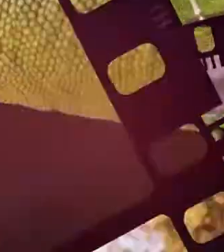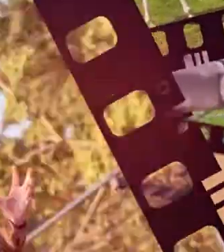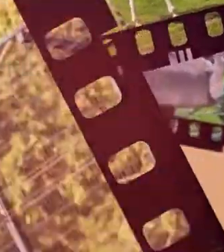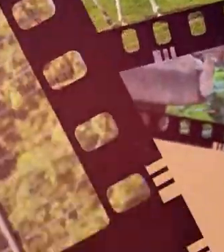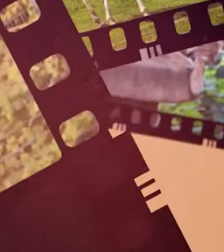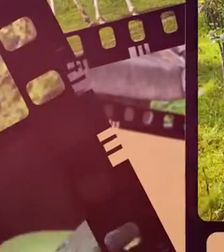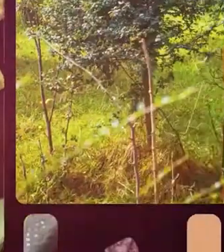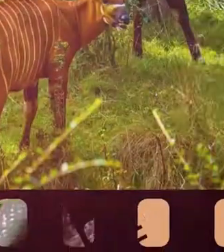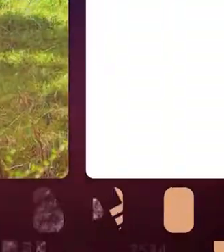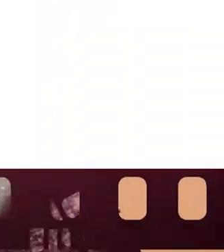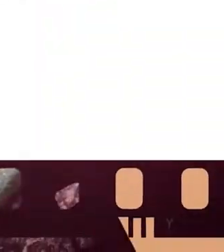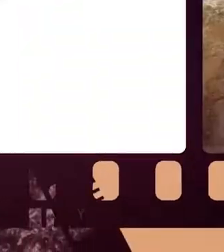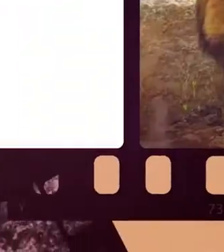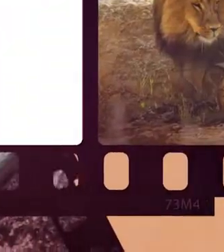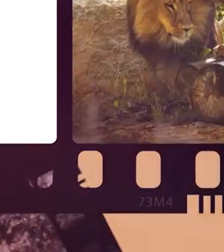DZIĘKI